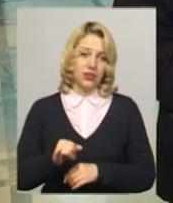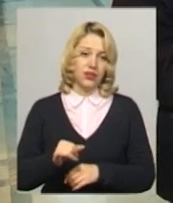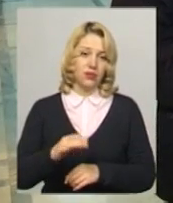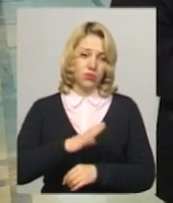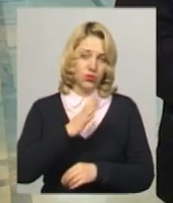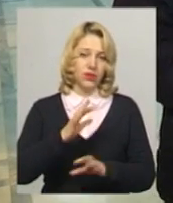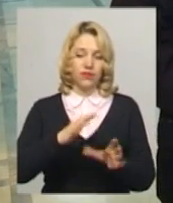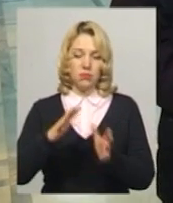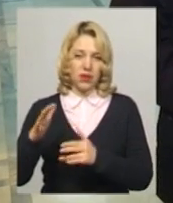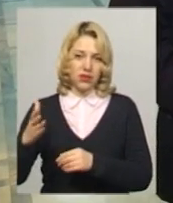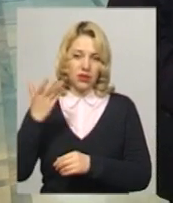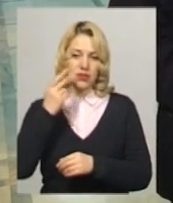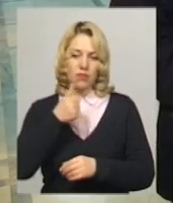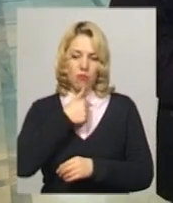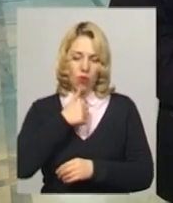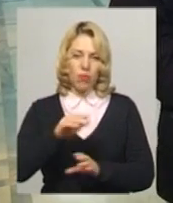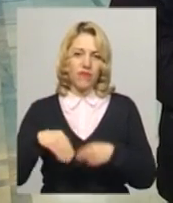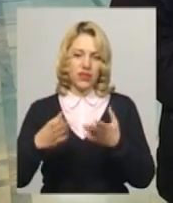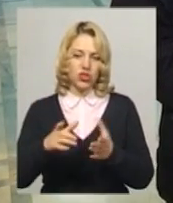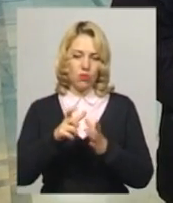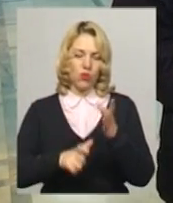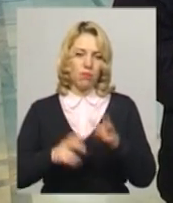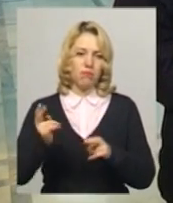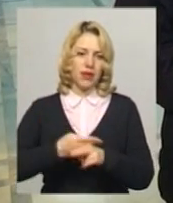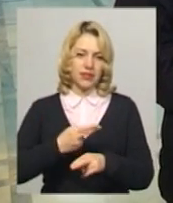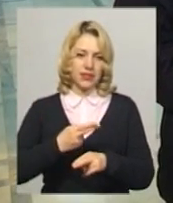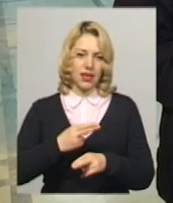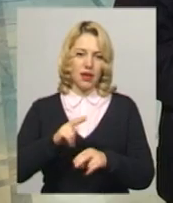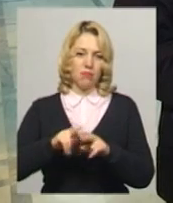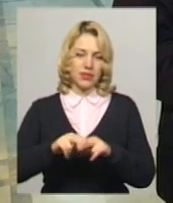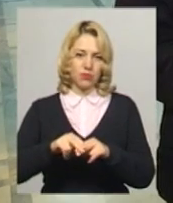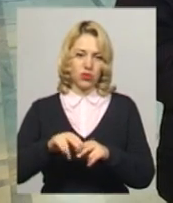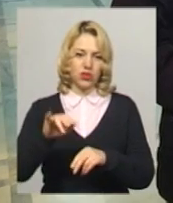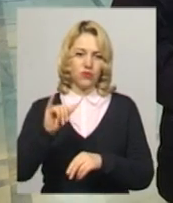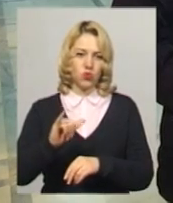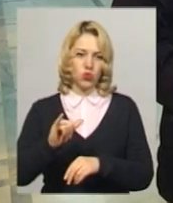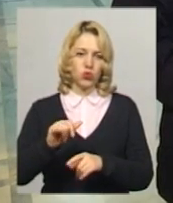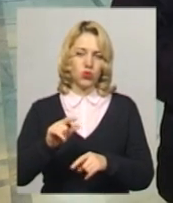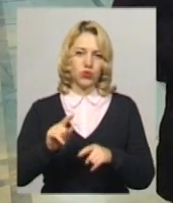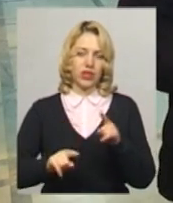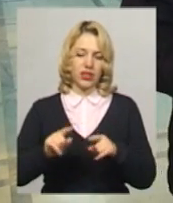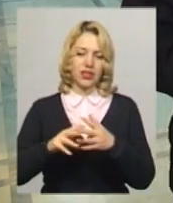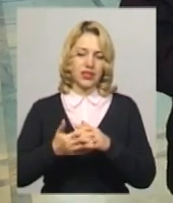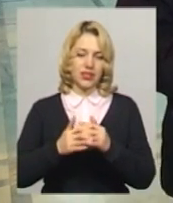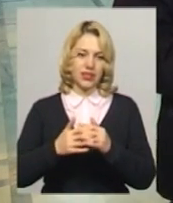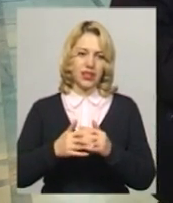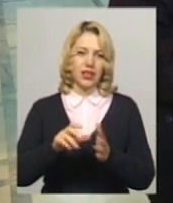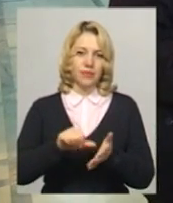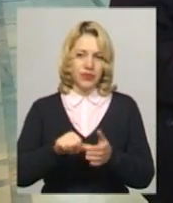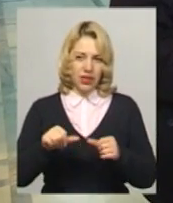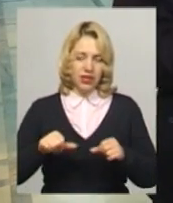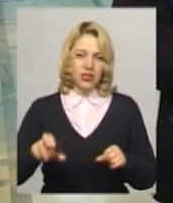були випадки спроби видачі бюлетени без паспортів у деяких сільських дільницях, але на